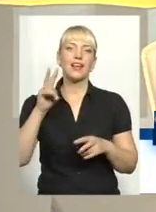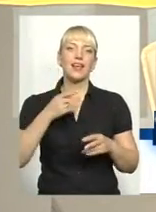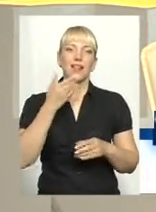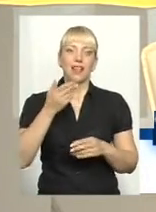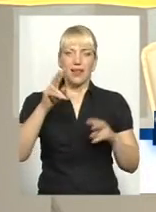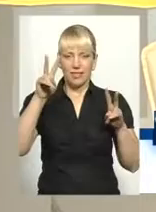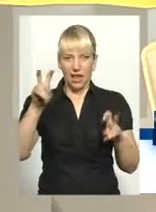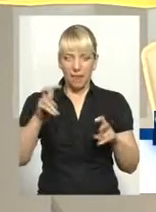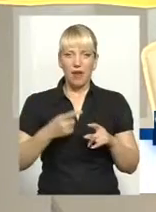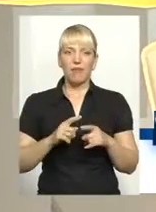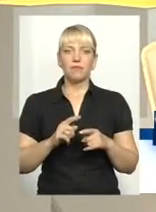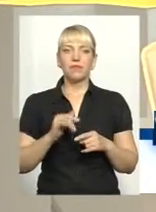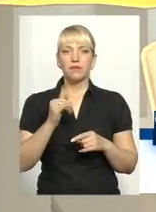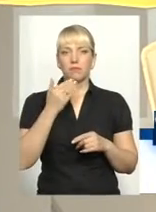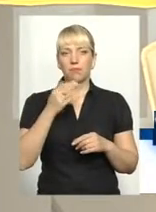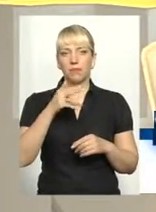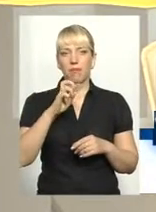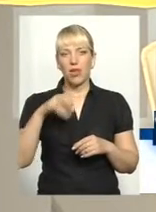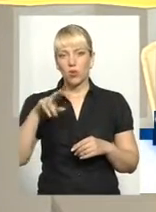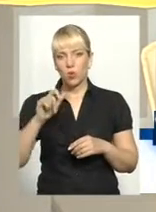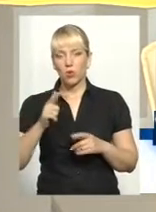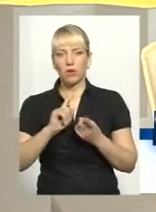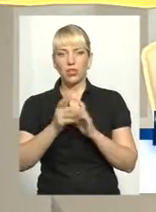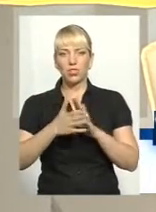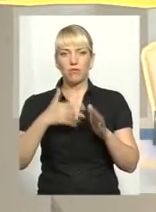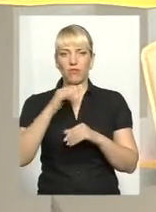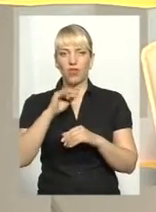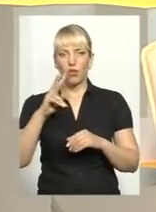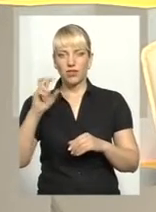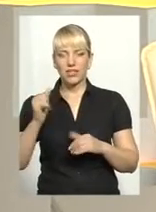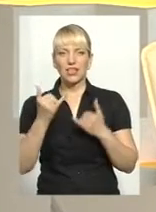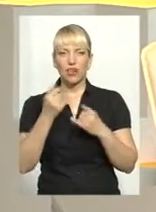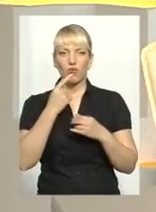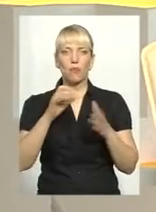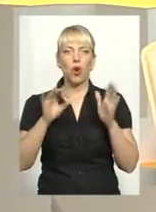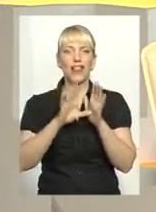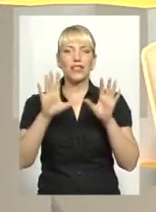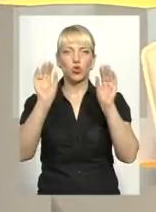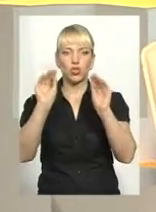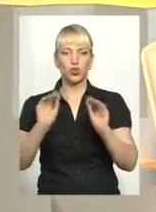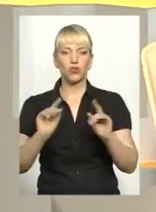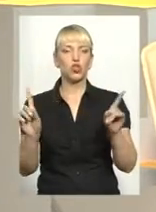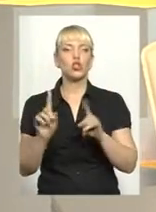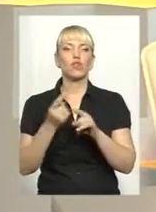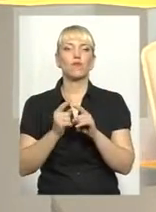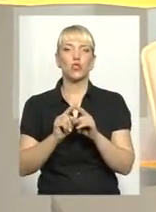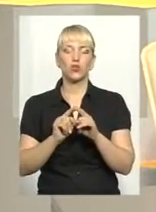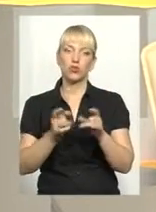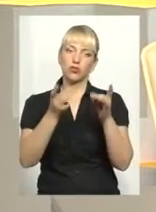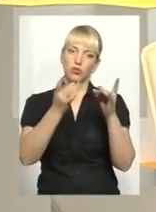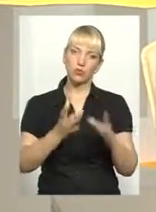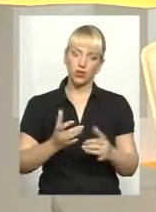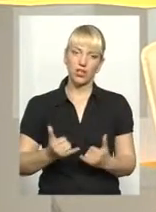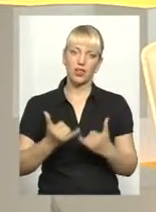перекладна жастова умови Оксани Фіновської, і нині ми говоримо про електронне декларування. Що воно спростить